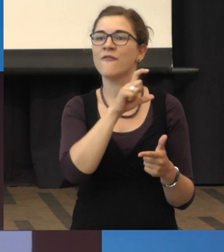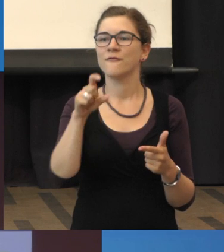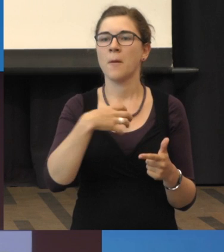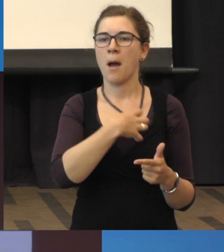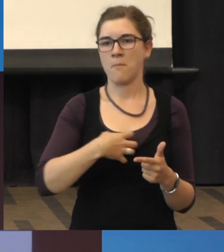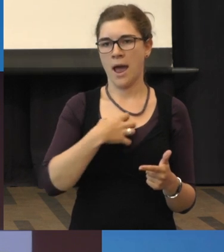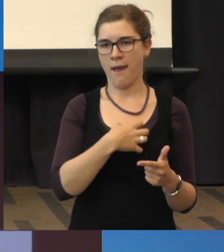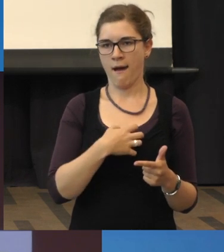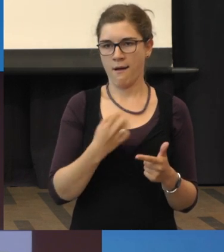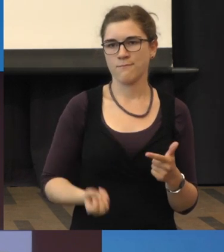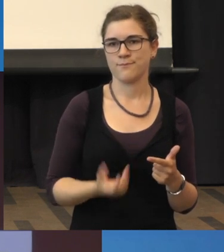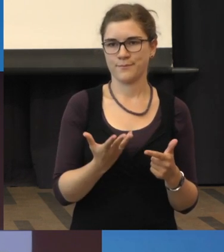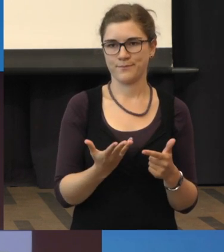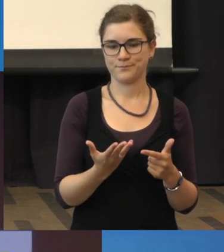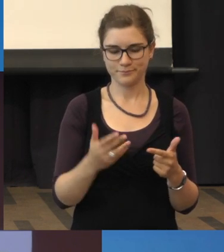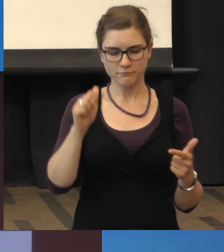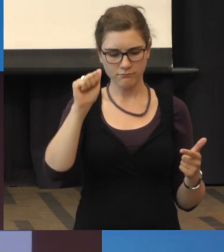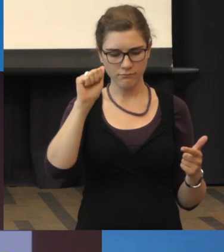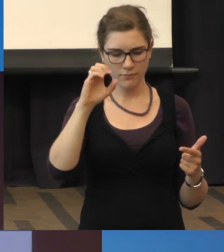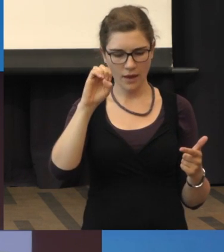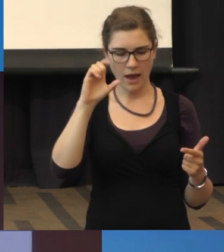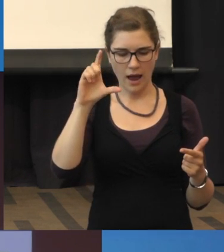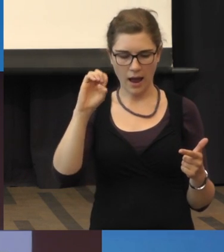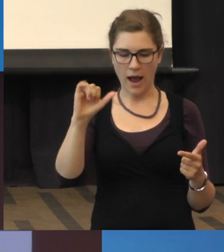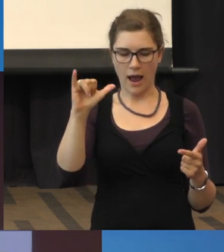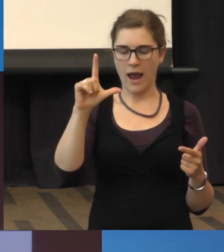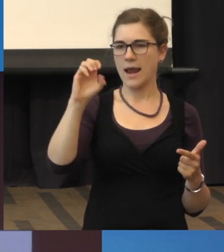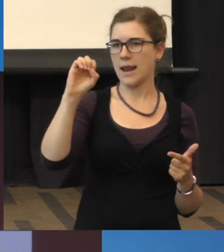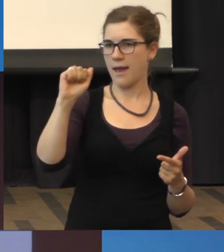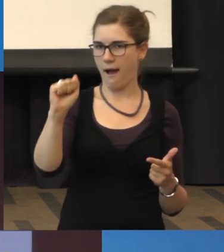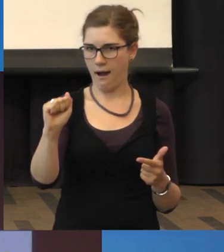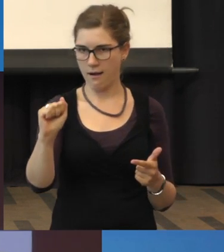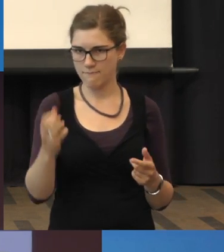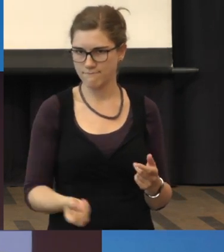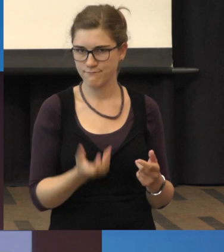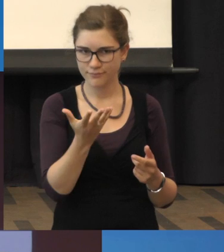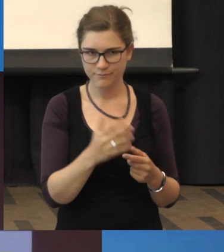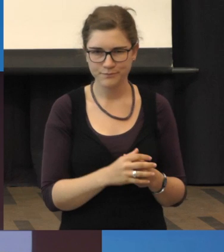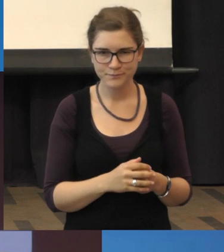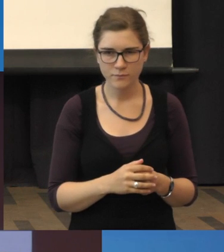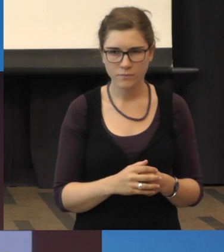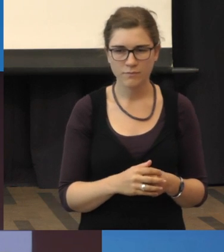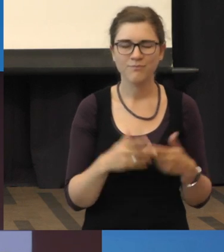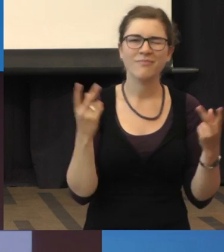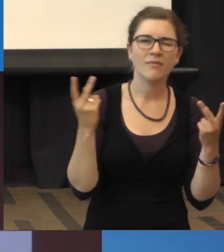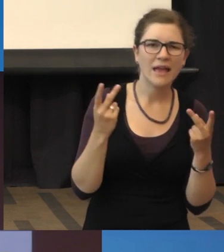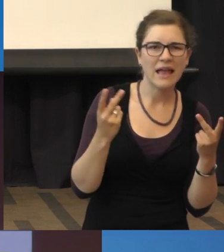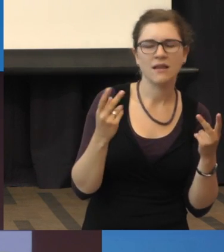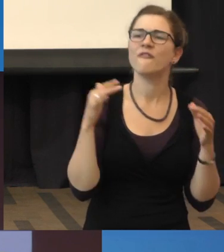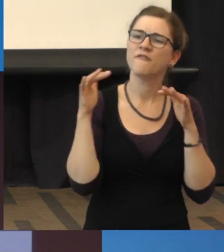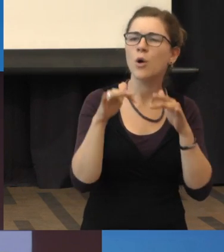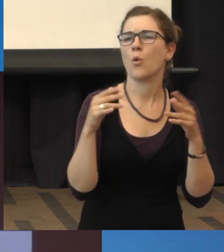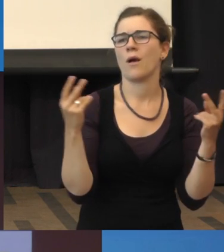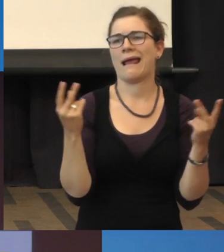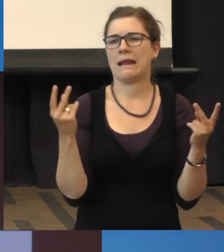zugelassenen Medikament, Ailea, auf den Markt gekommen, das ähnlich oder praktisch gleich wirkt.